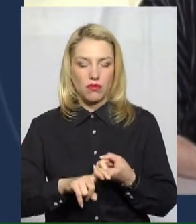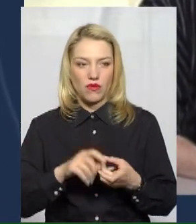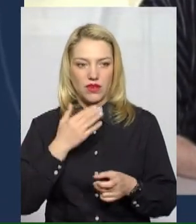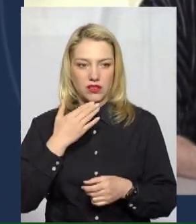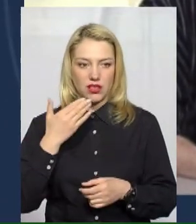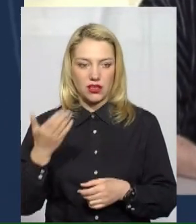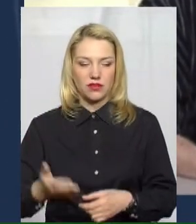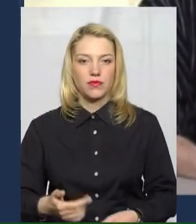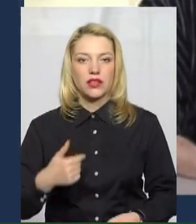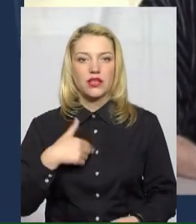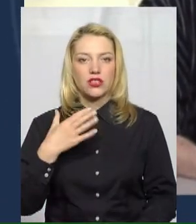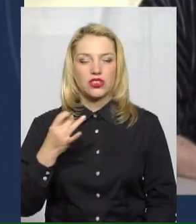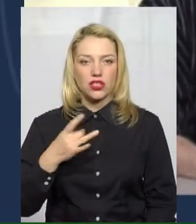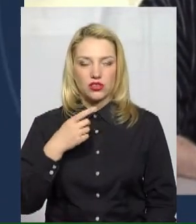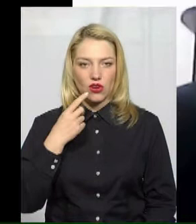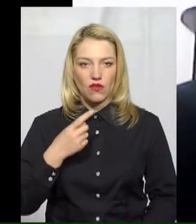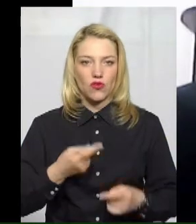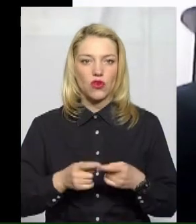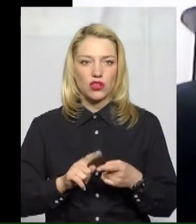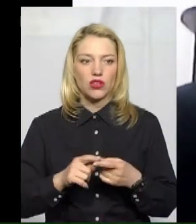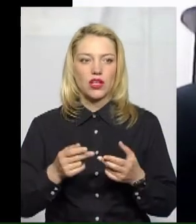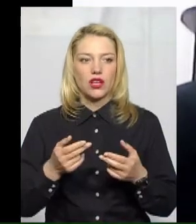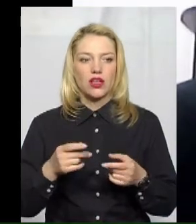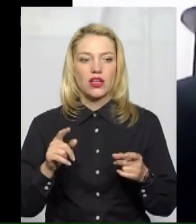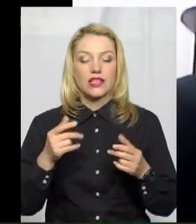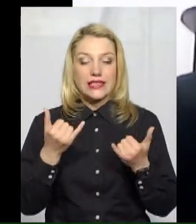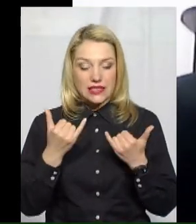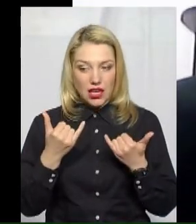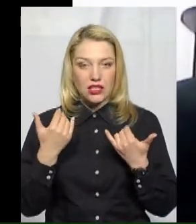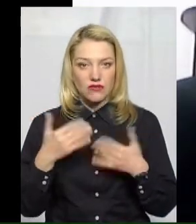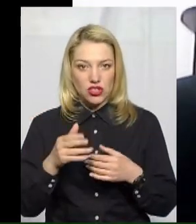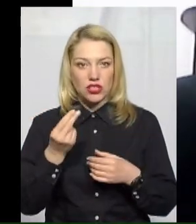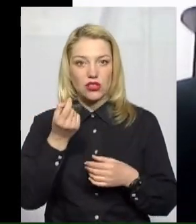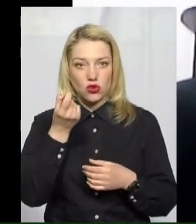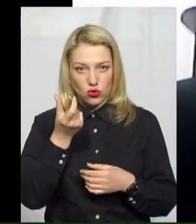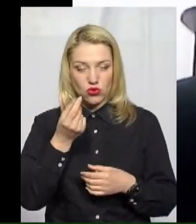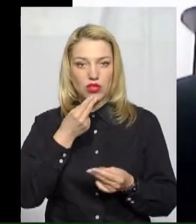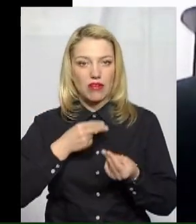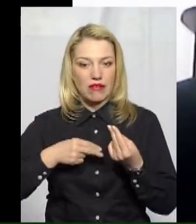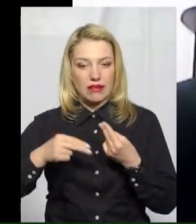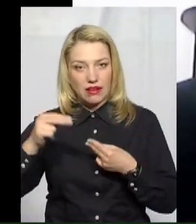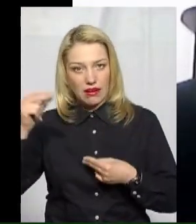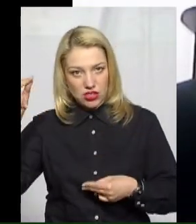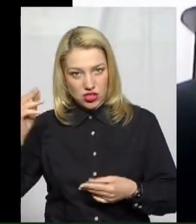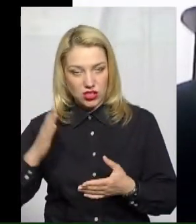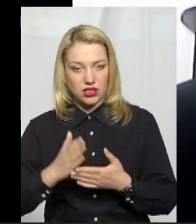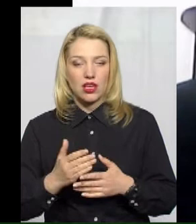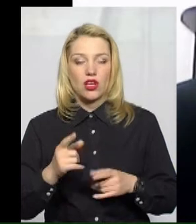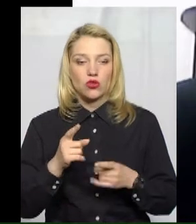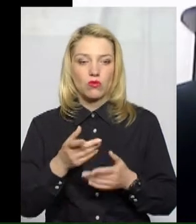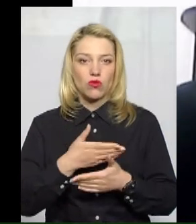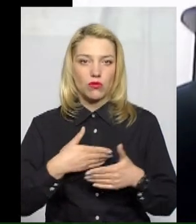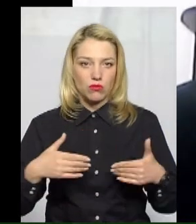Ну, я вам ще розповідаю, що тенденція дійшла дійсно на поліпшення з травня місяця, тому ми очікуємо, що дійсно